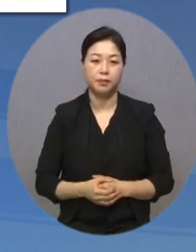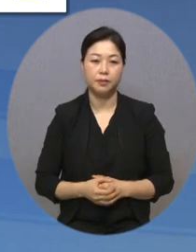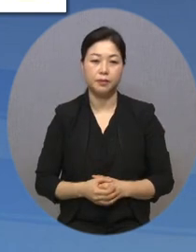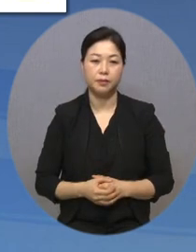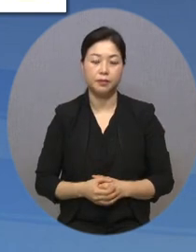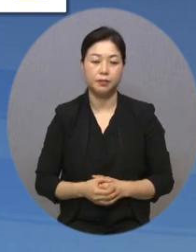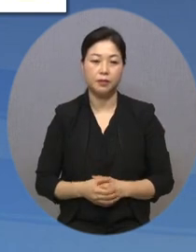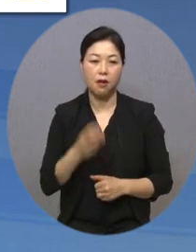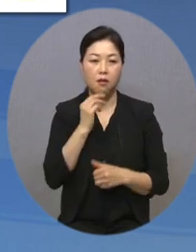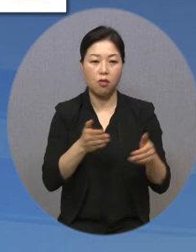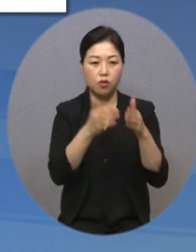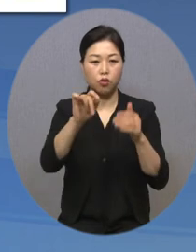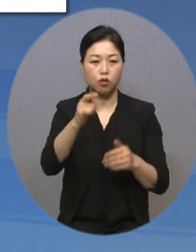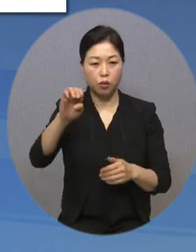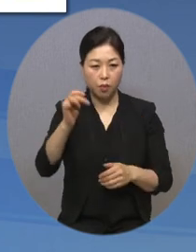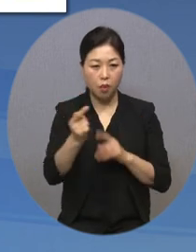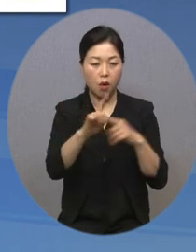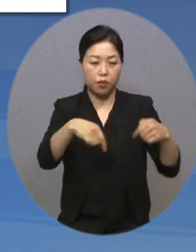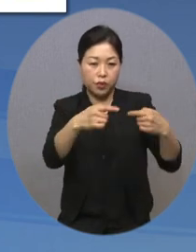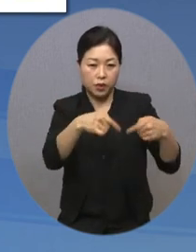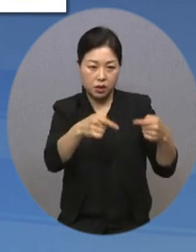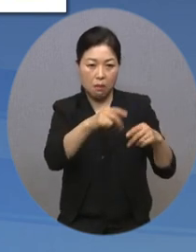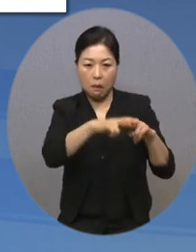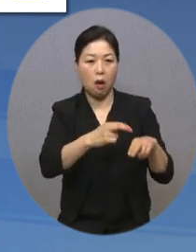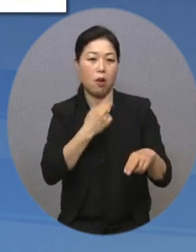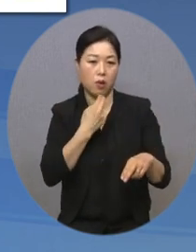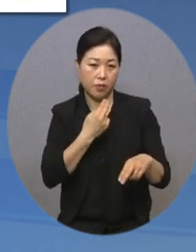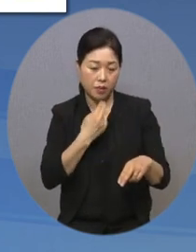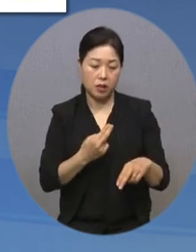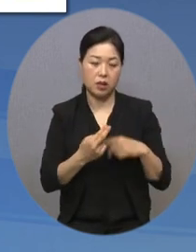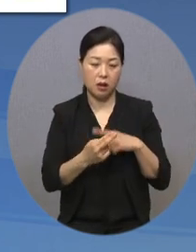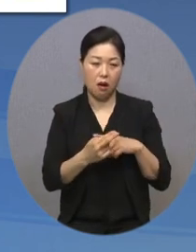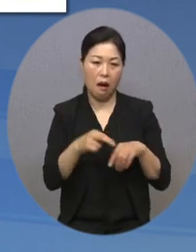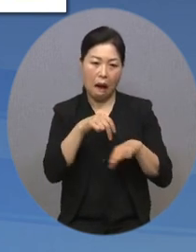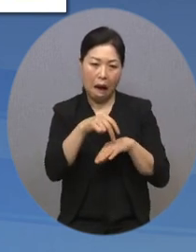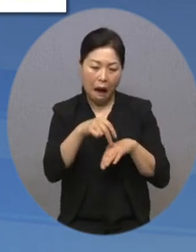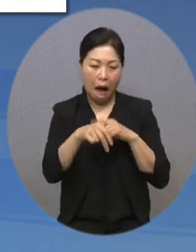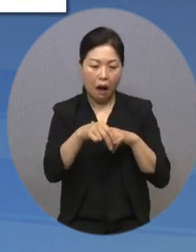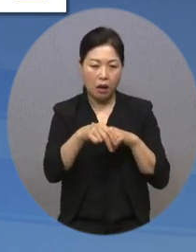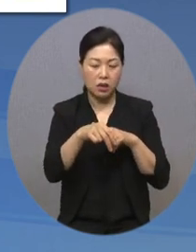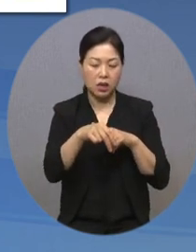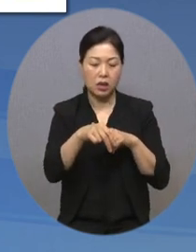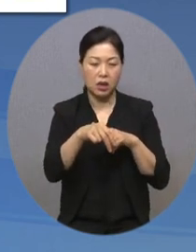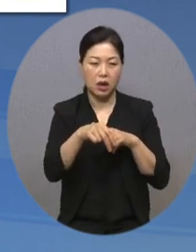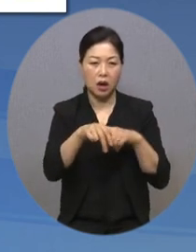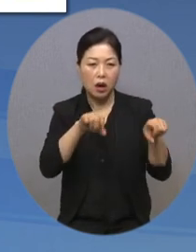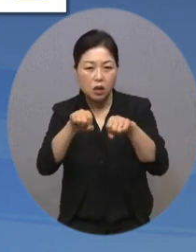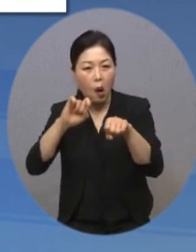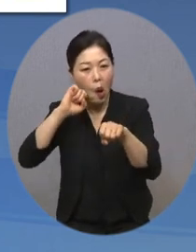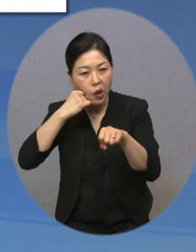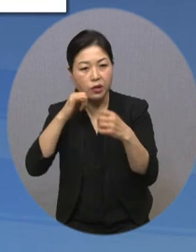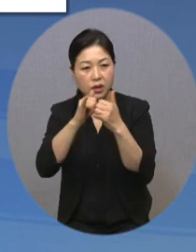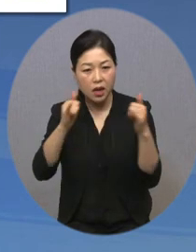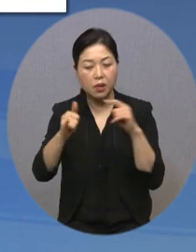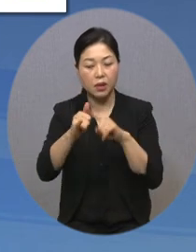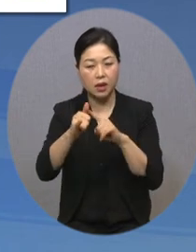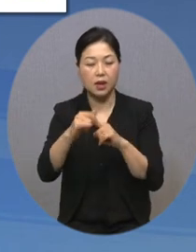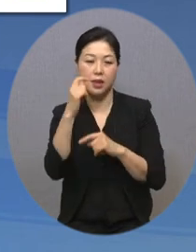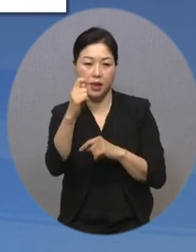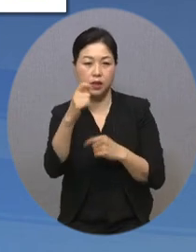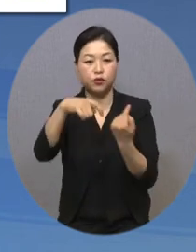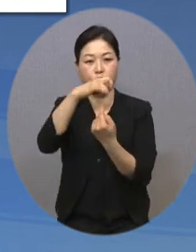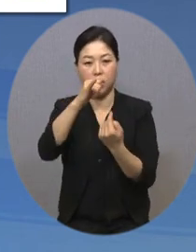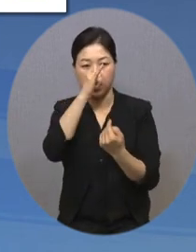경기도 군포시가 휠체어를 사용하지 않는 교통약자를 위한 임차 택시를 운영합니다. 운영 계획에